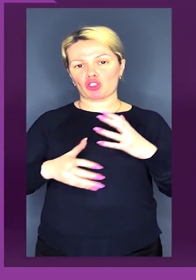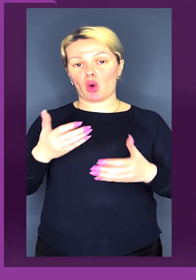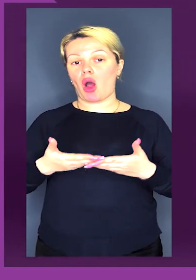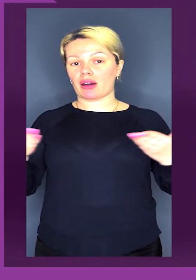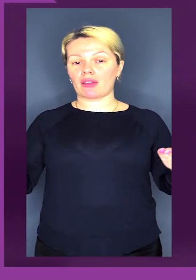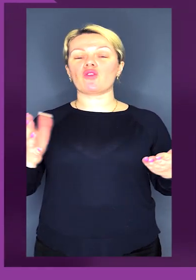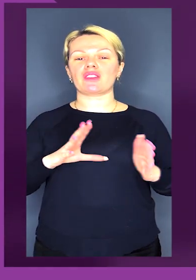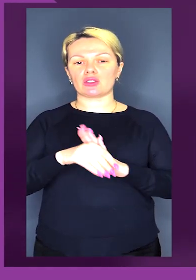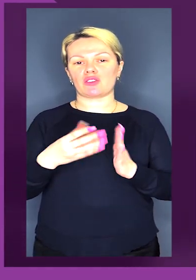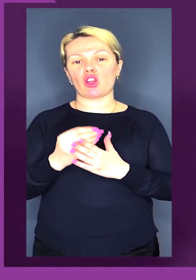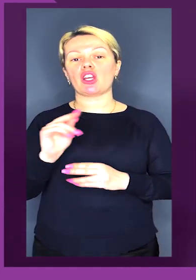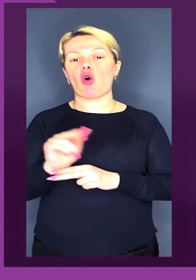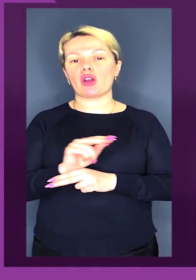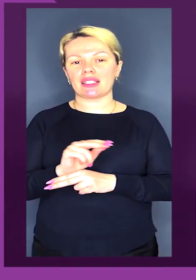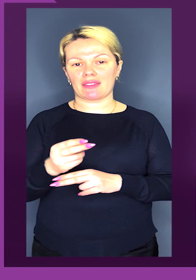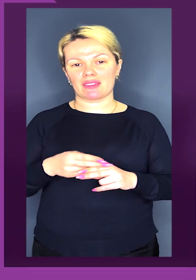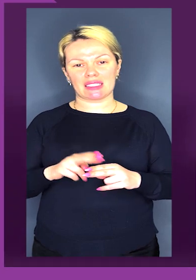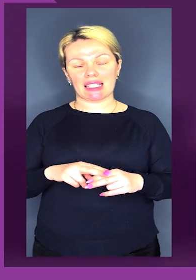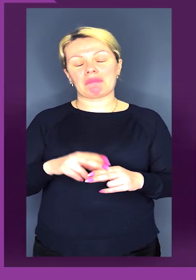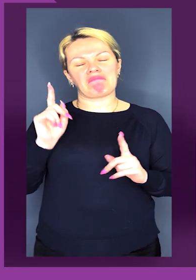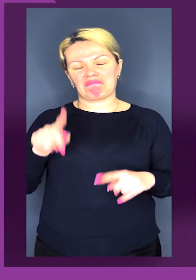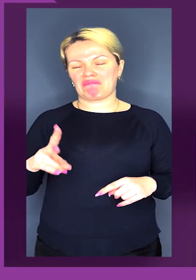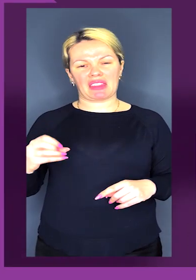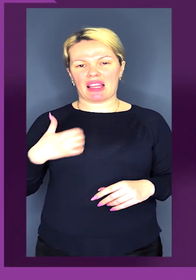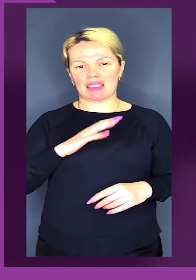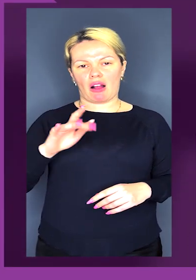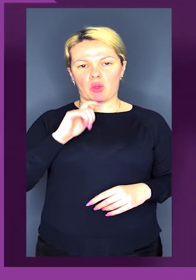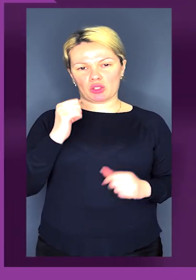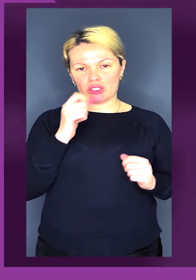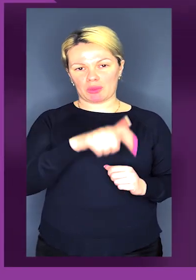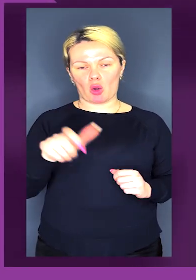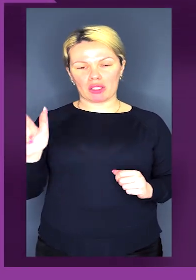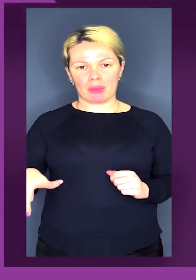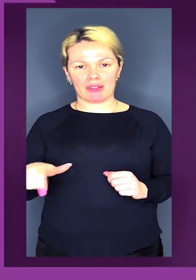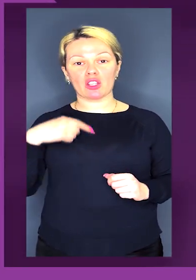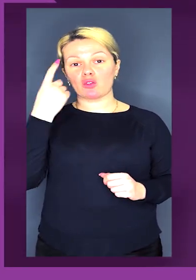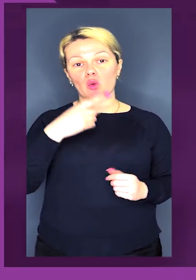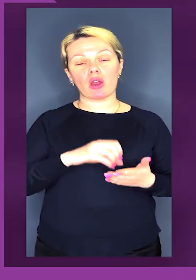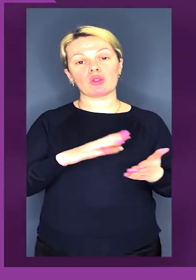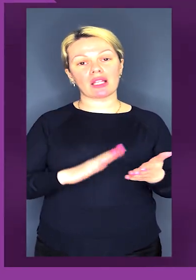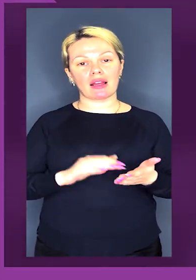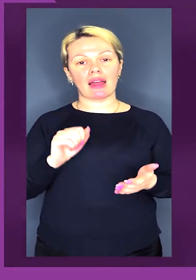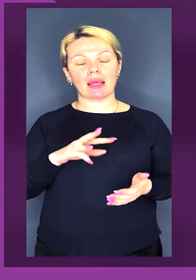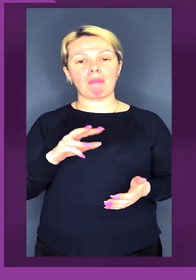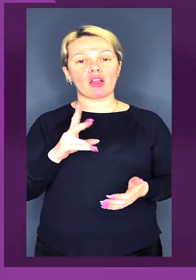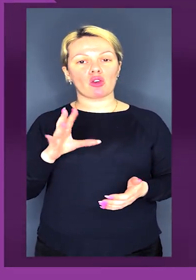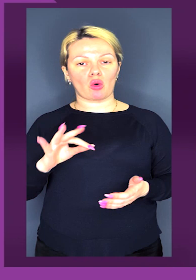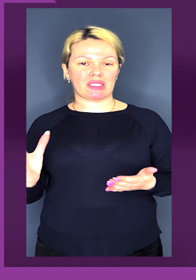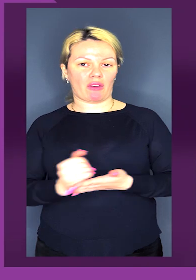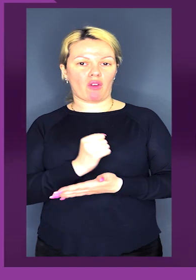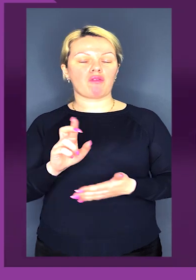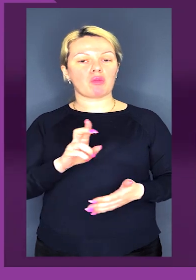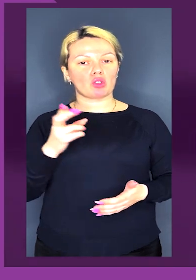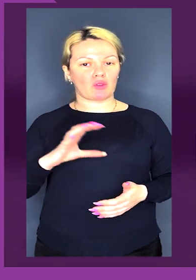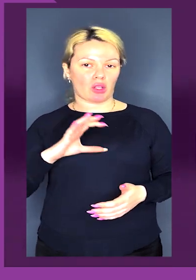міжнародну арену, хоч внесло свої корективи, втім не злякало українських спортсменів. В індивідуальному заліку Артем Манько